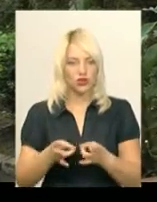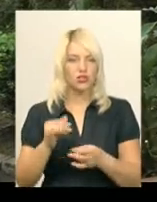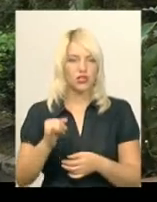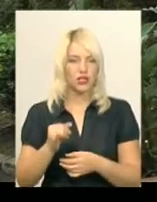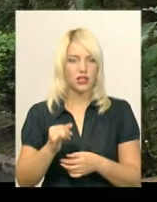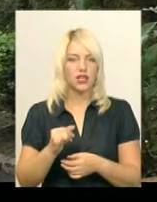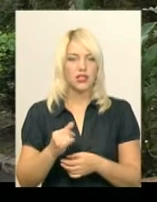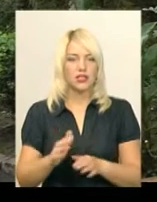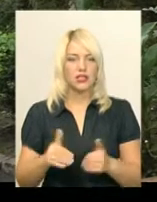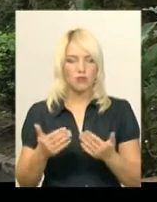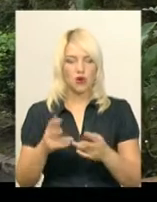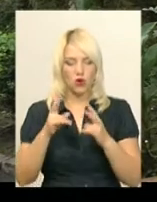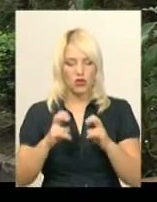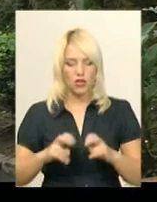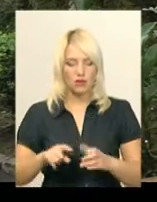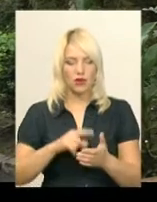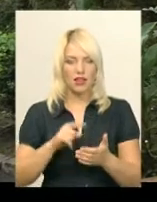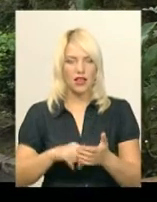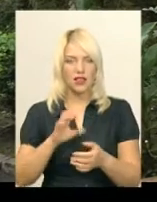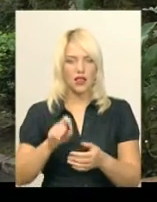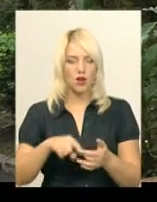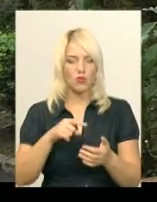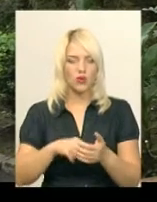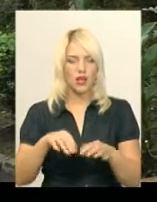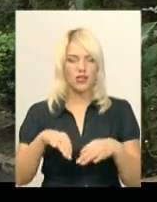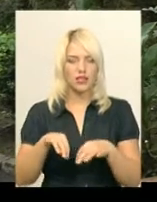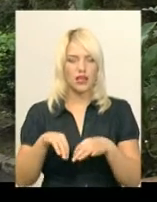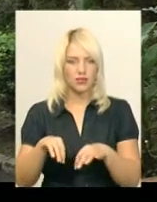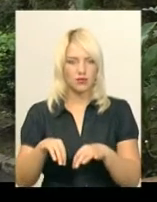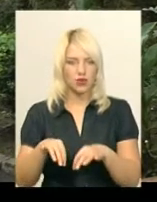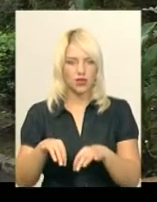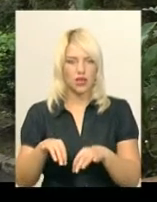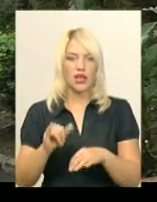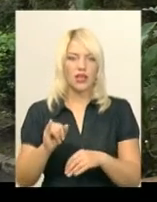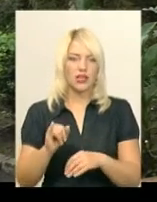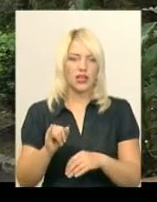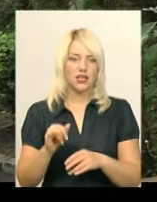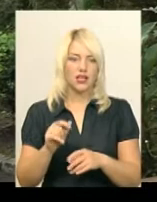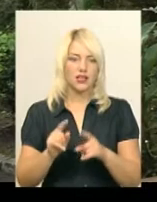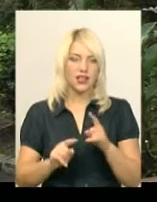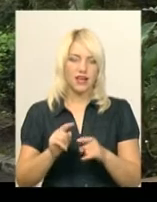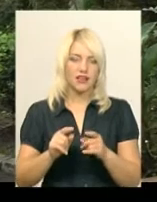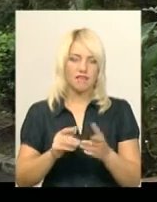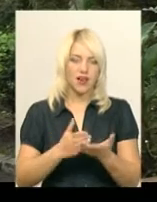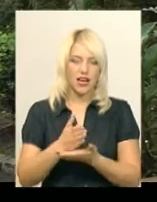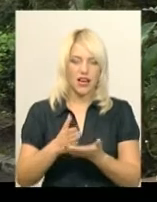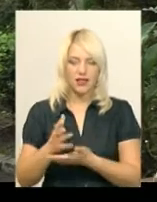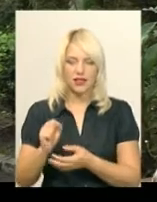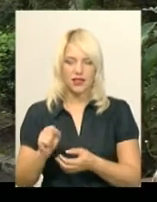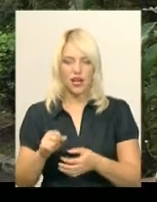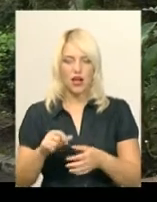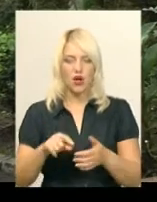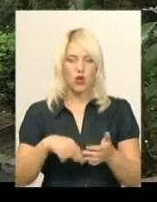Запропоновано розглянути питання на комунальному транспорті. Є деякі варіанти вирішення на комунальному транспорті, розглянути питання на